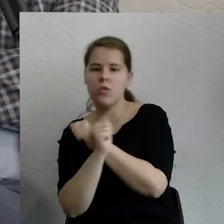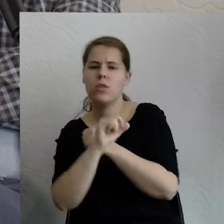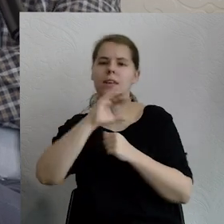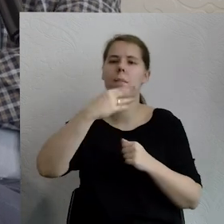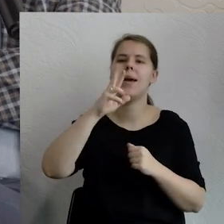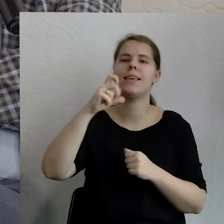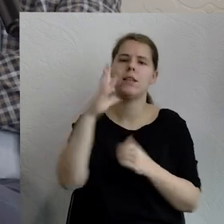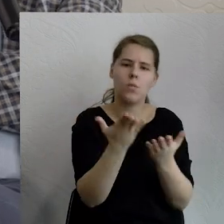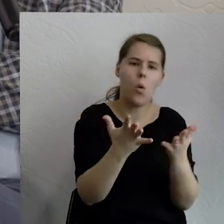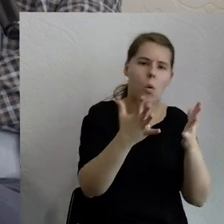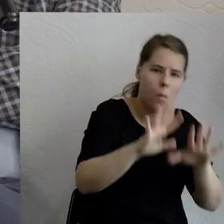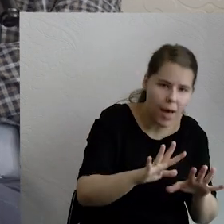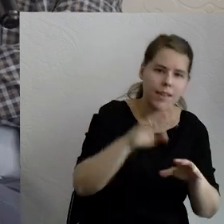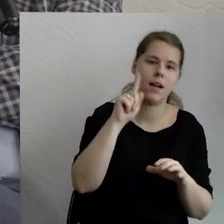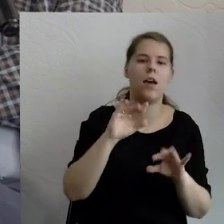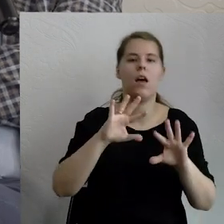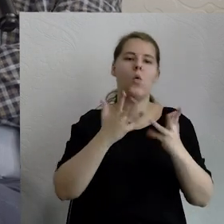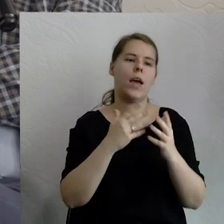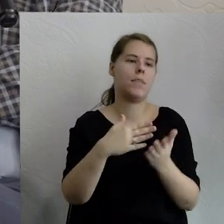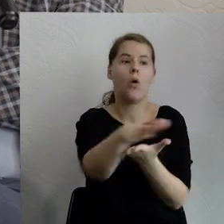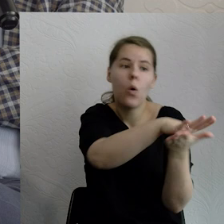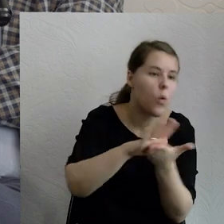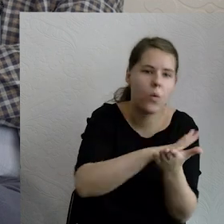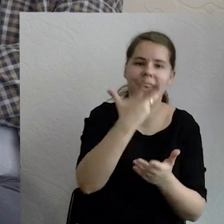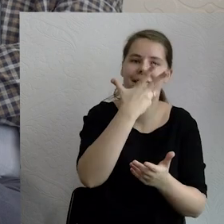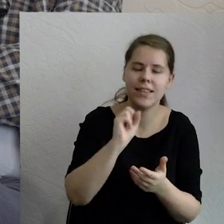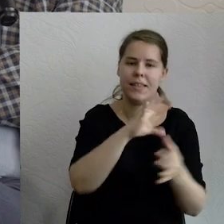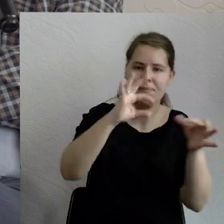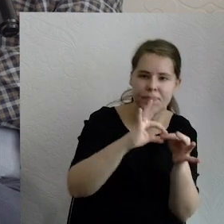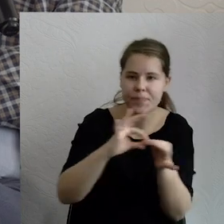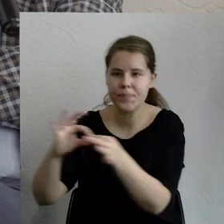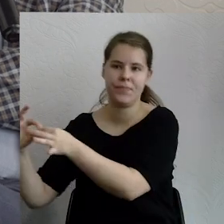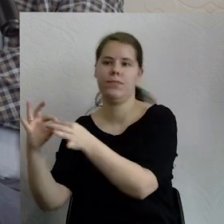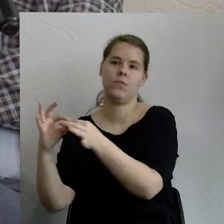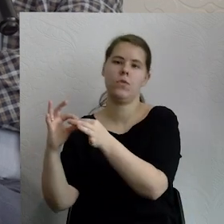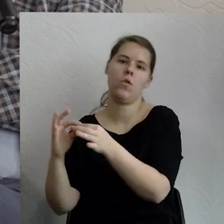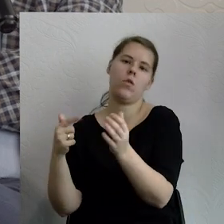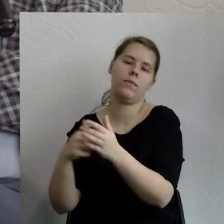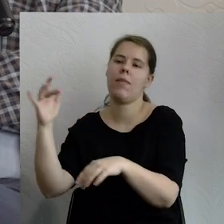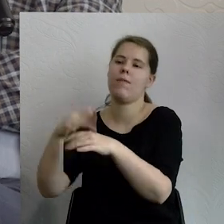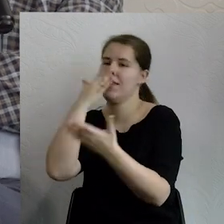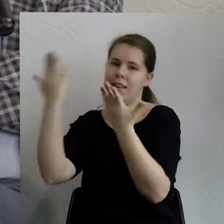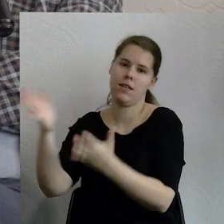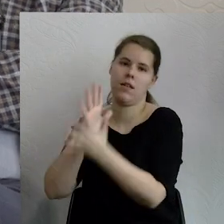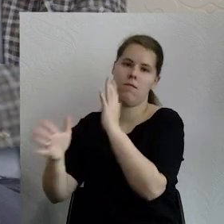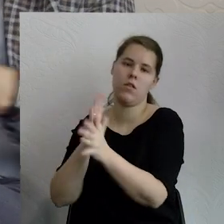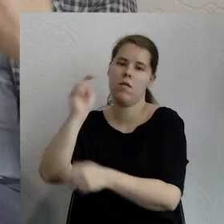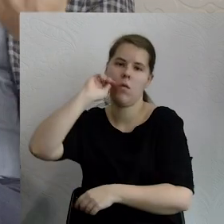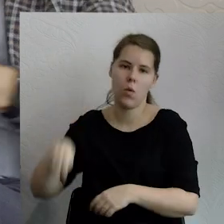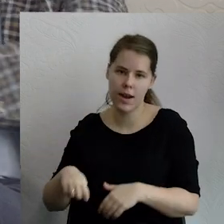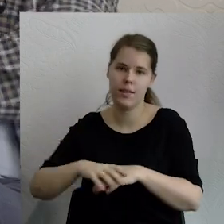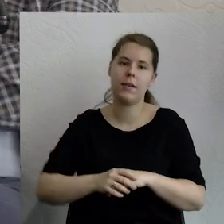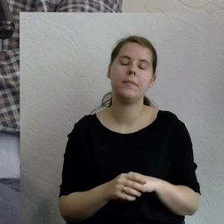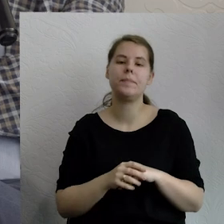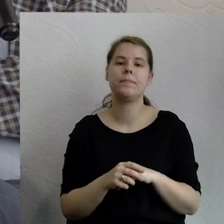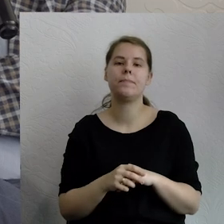nie przeciął. Wojna w Ukrainie jest tym elementem właśnie takiego i samo to doświadczenie,